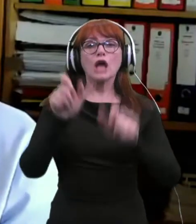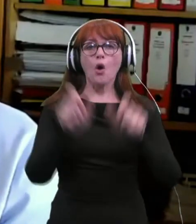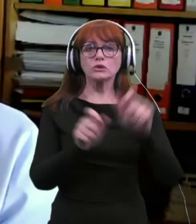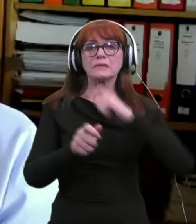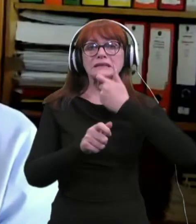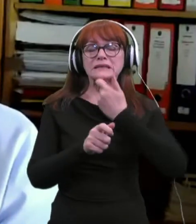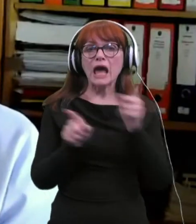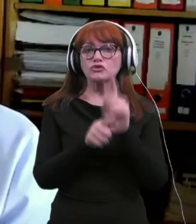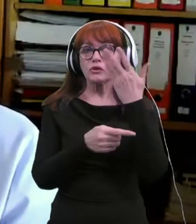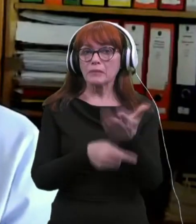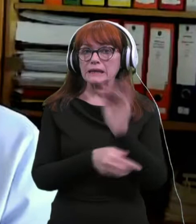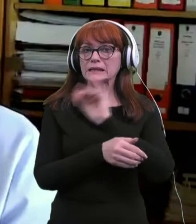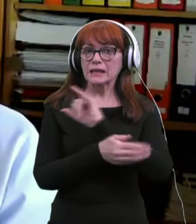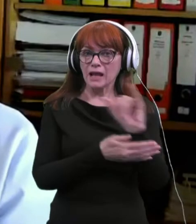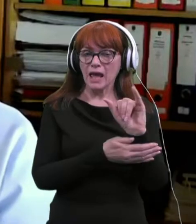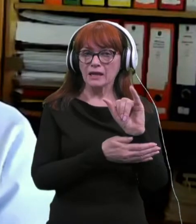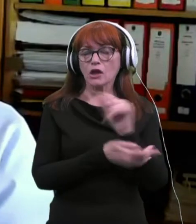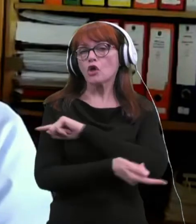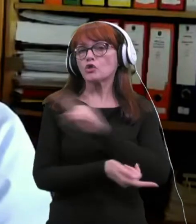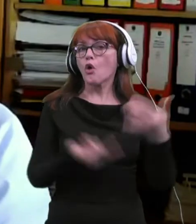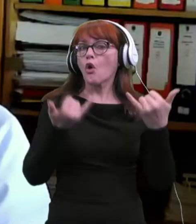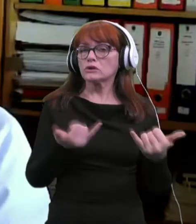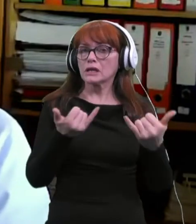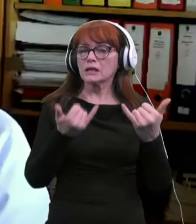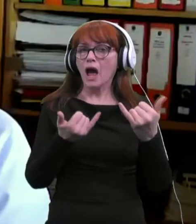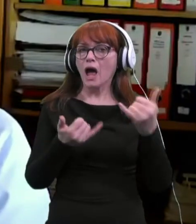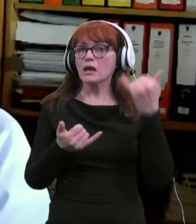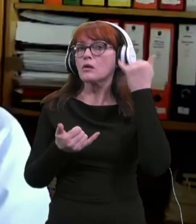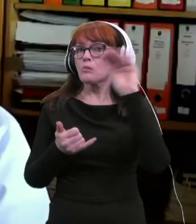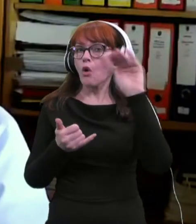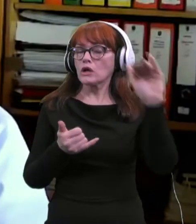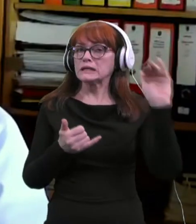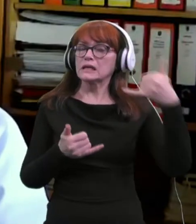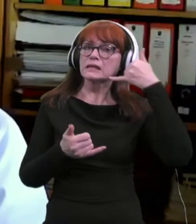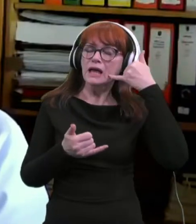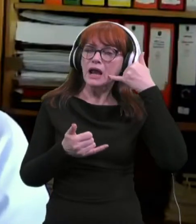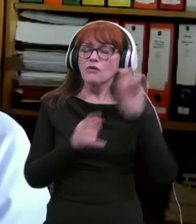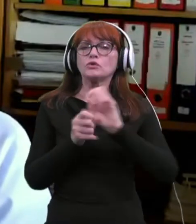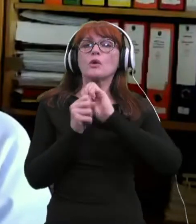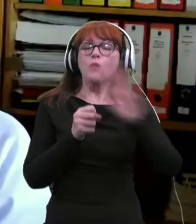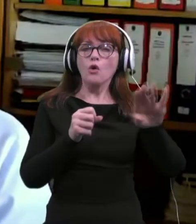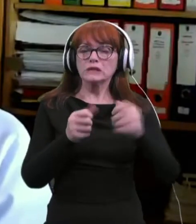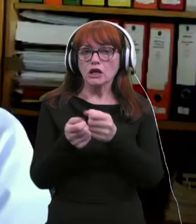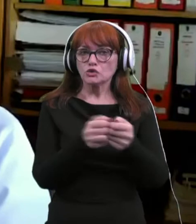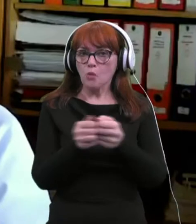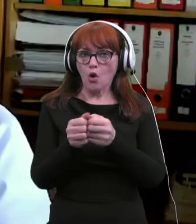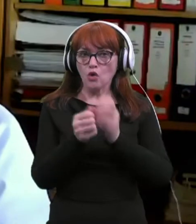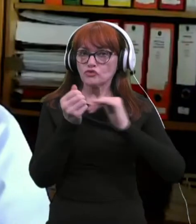starejše od 65 let smo do sedaj poklicali po telefonu in jim posali tudi SMS poročilo.